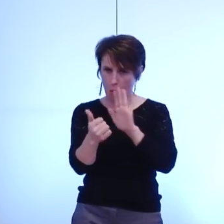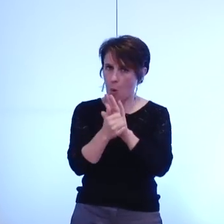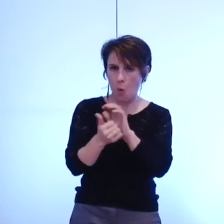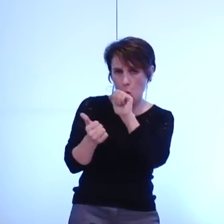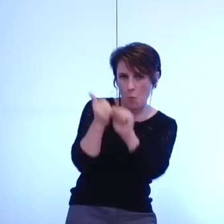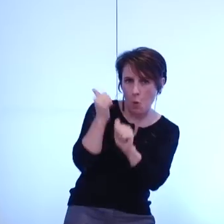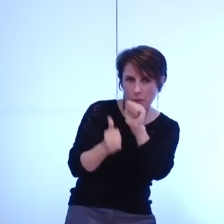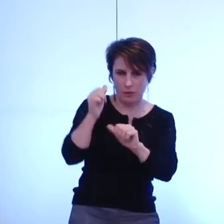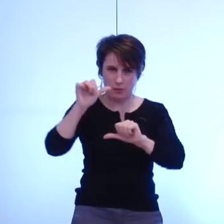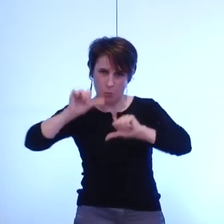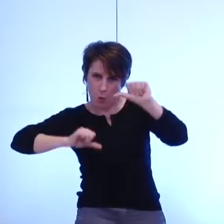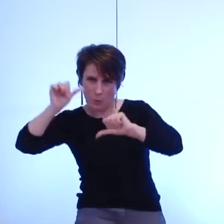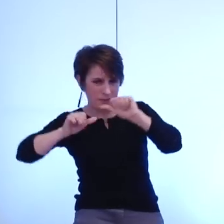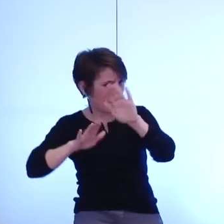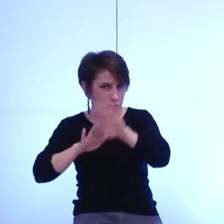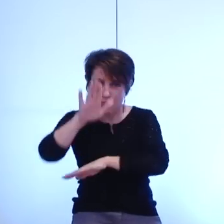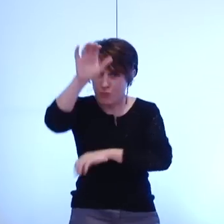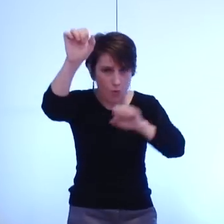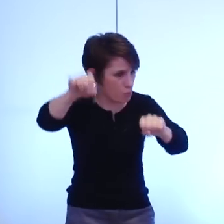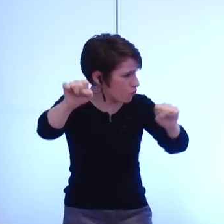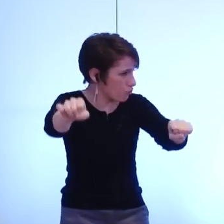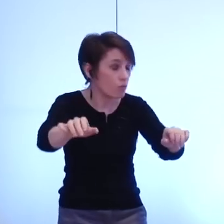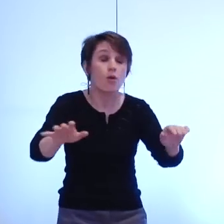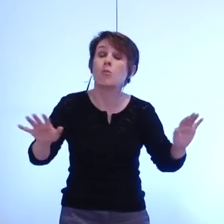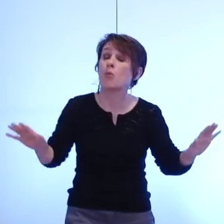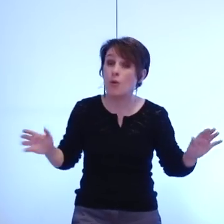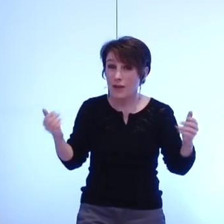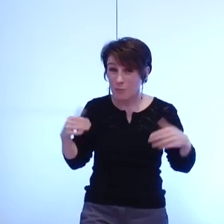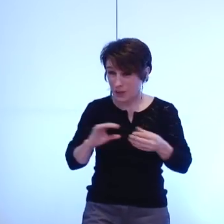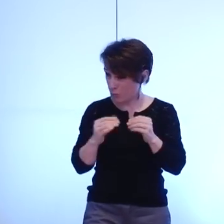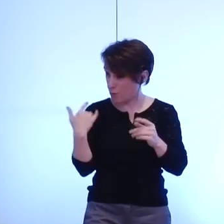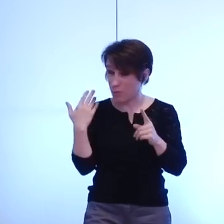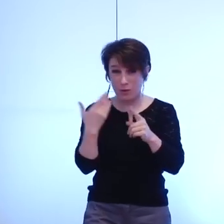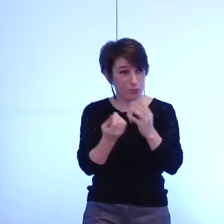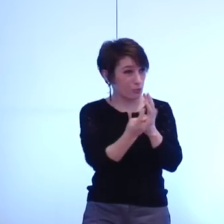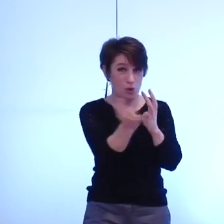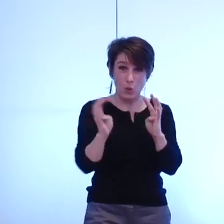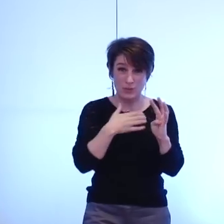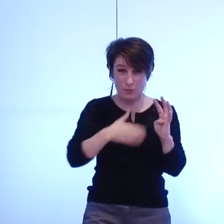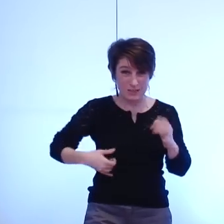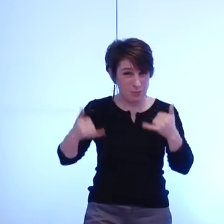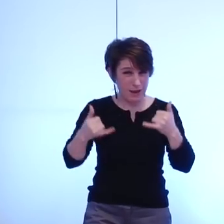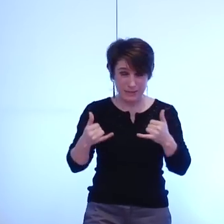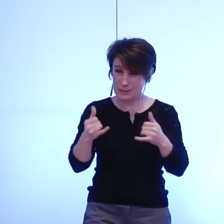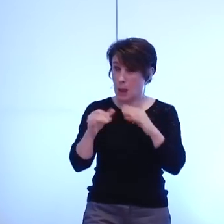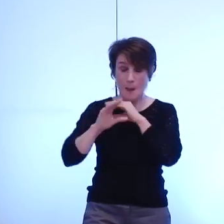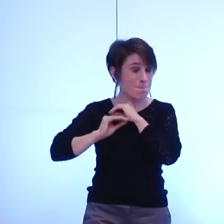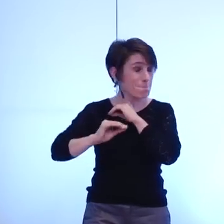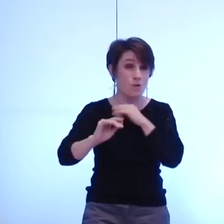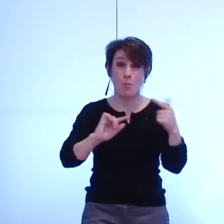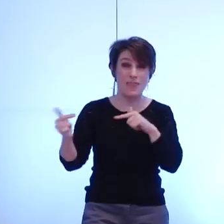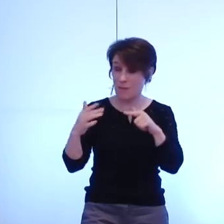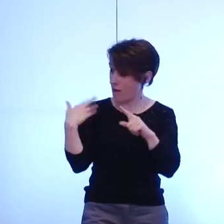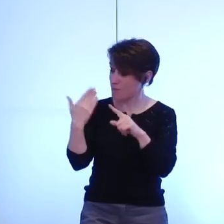pourtant nous n'avons eu dans cette enceinte aucun échange avant ce soir là ni même d'ailleurs